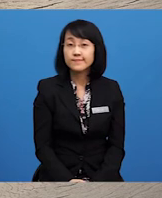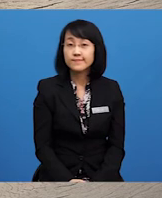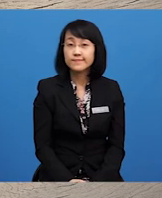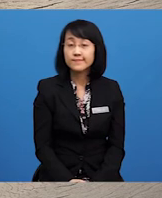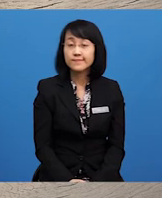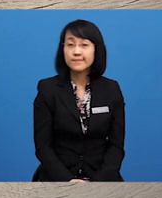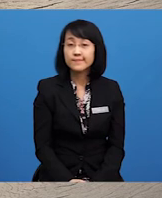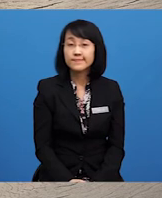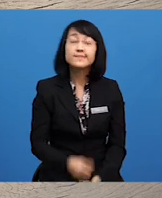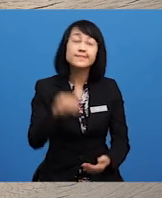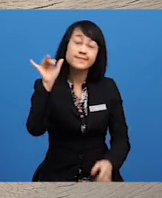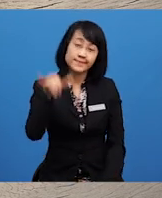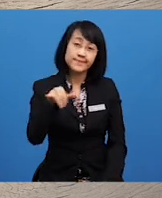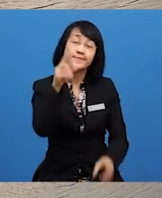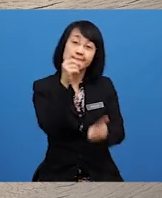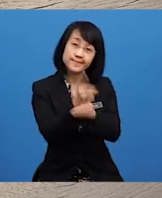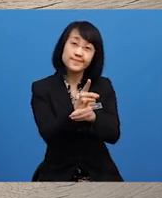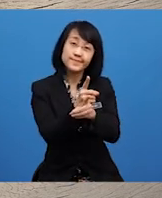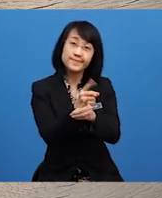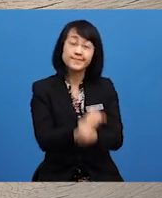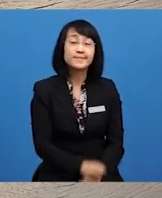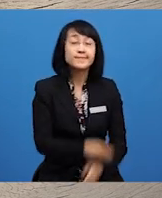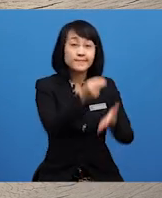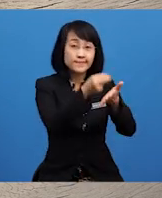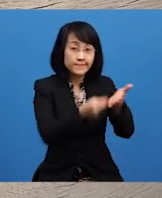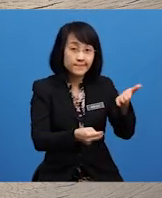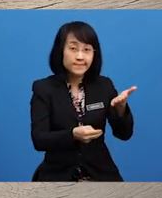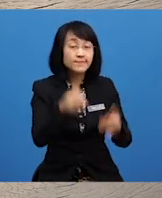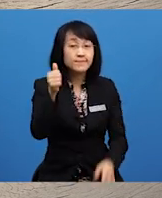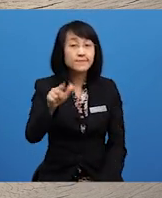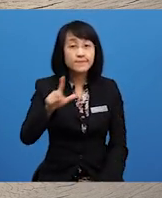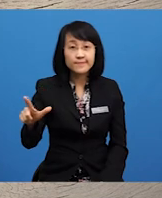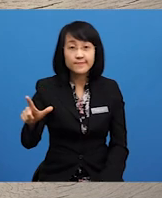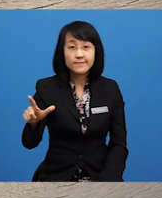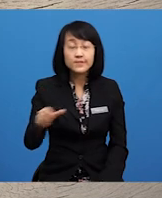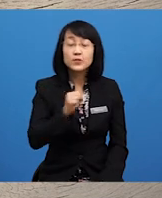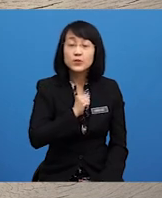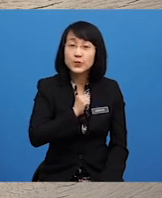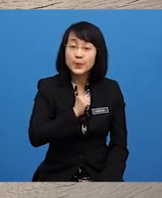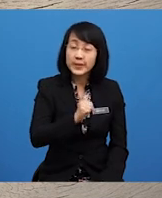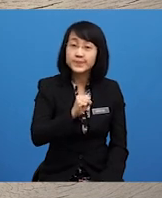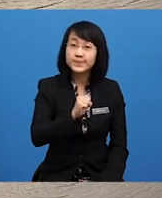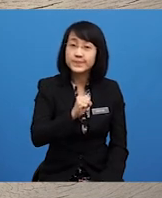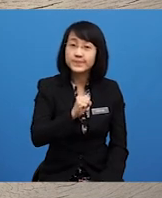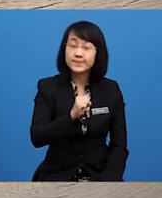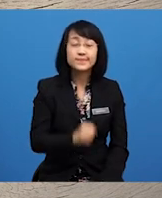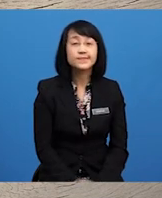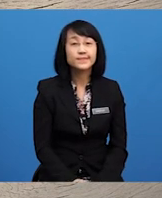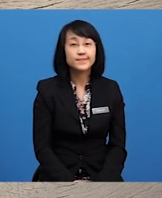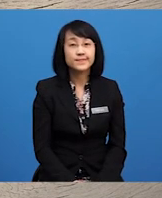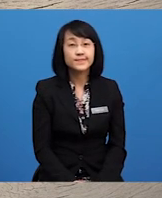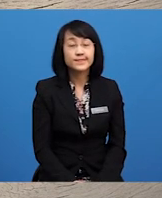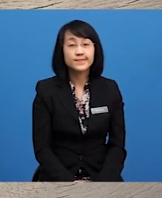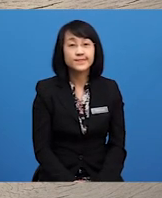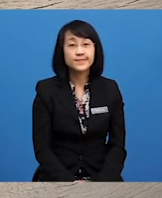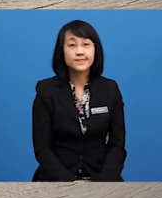Ya, betul Nilainya ialah bersopan santun Jika